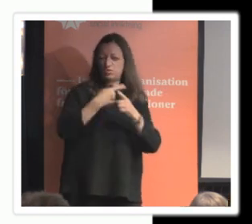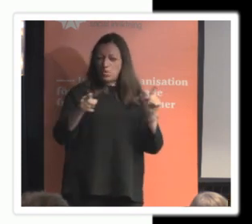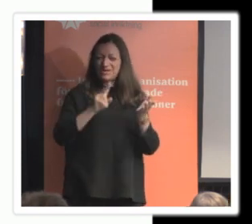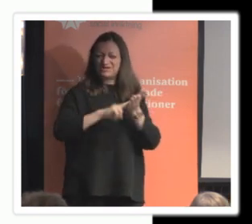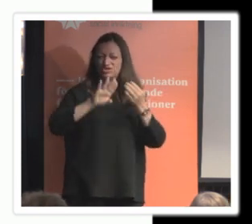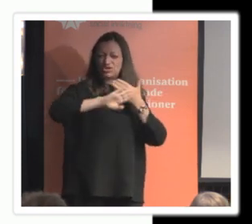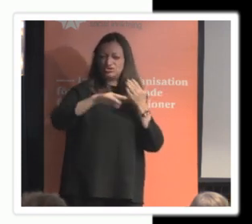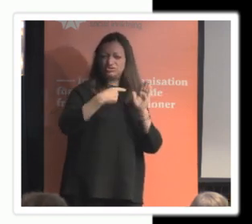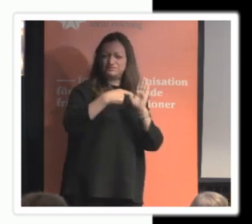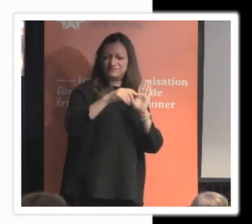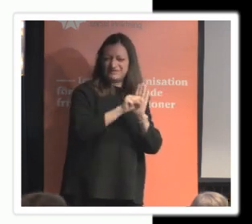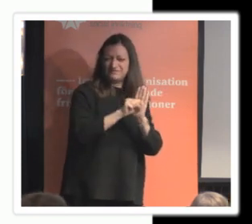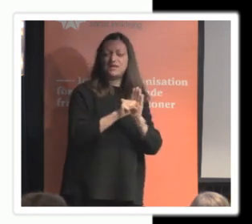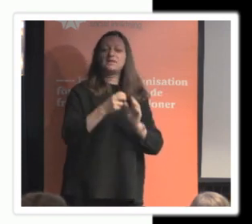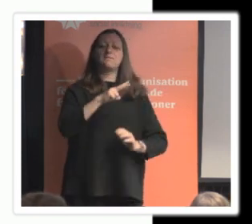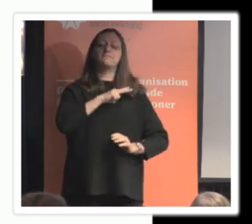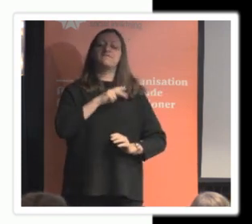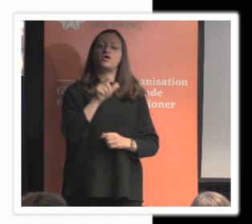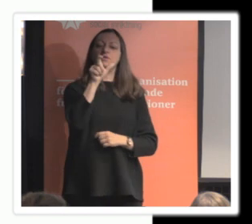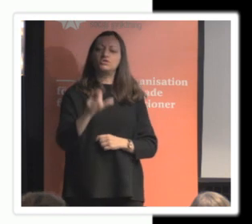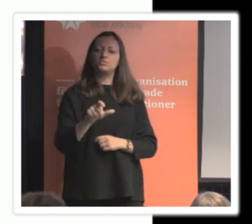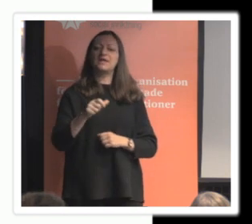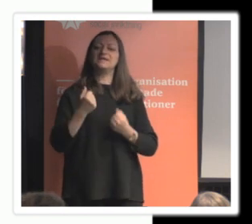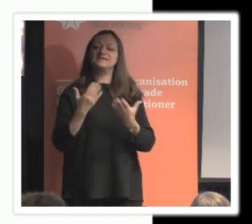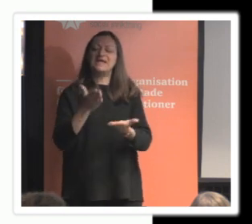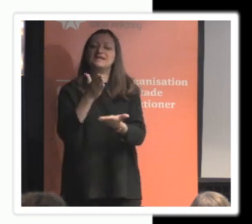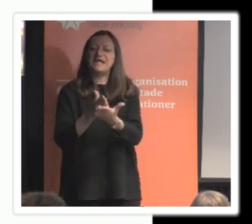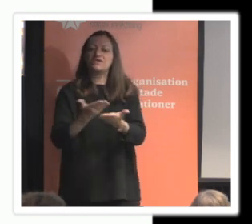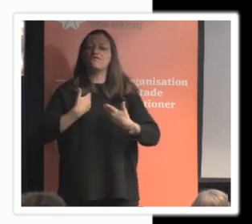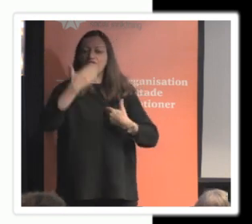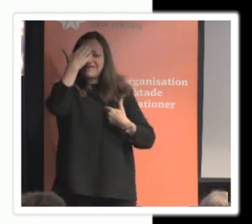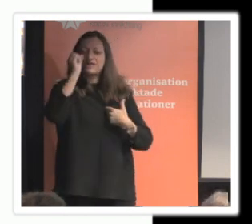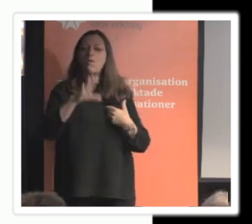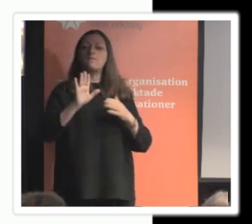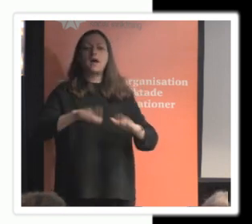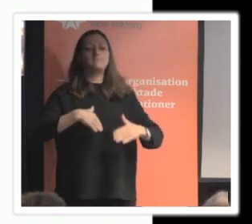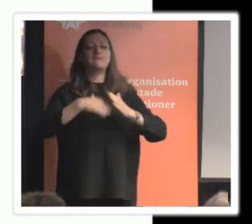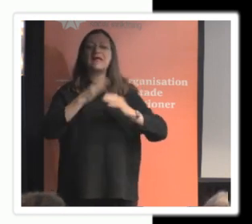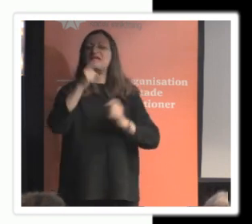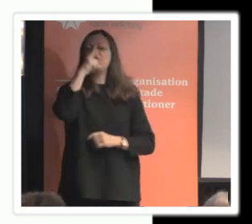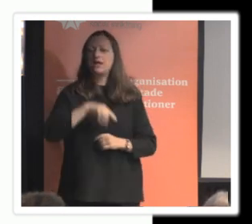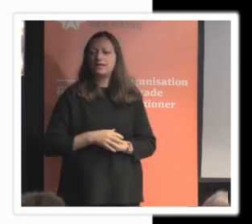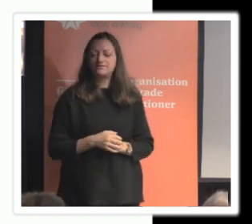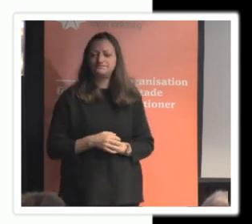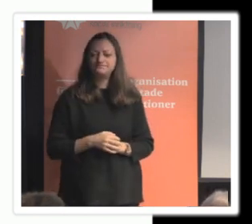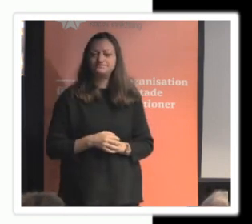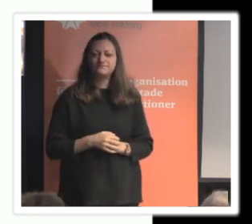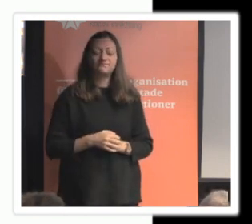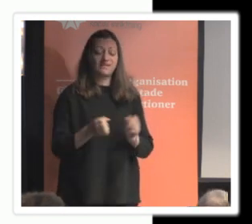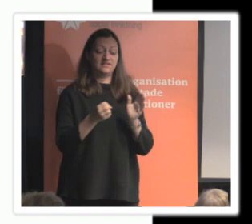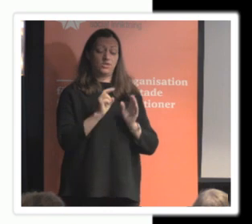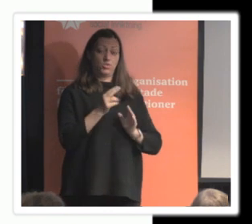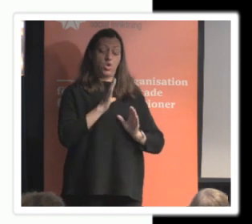privatpersoner har givits en rätt att få reda på när saker går fel det här behöver man ha rutiner för att berätta